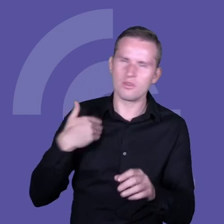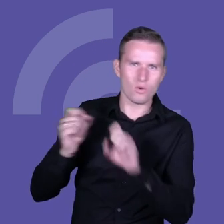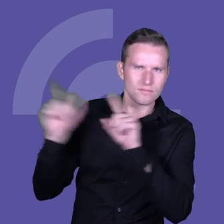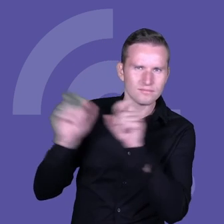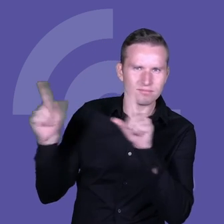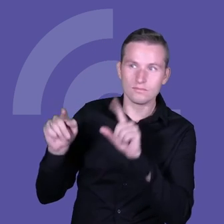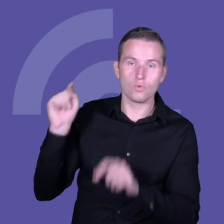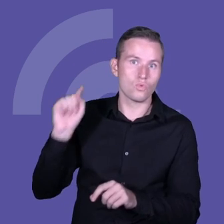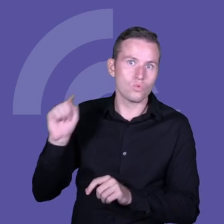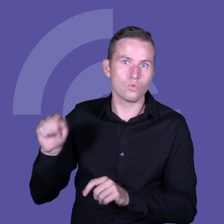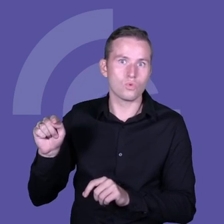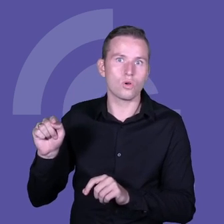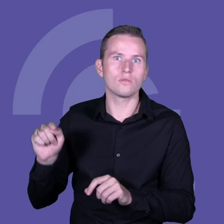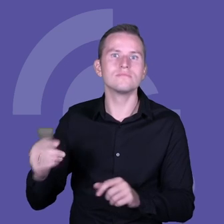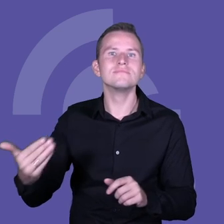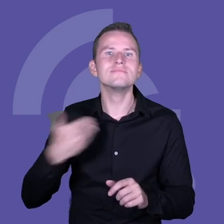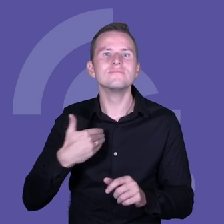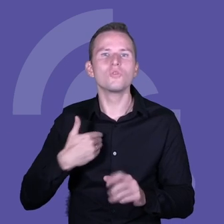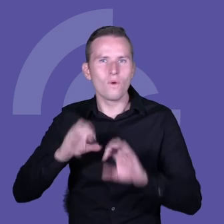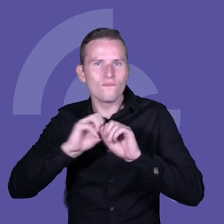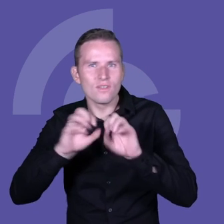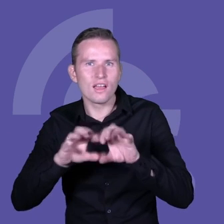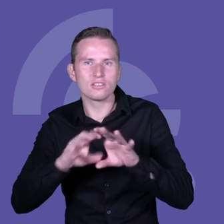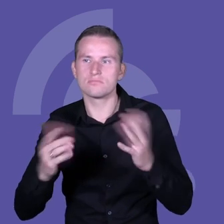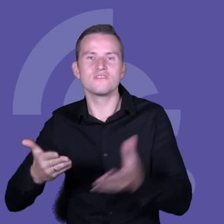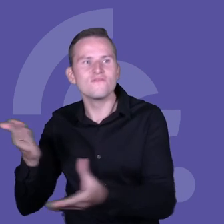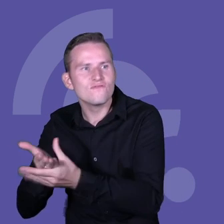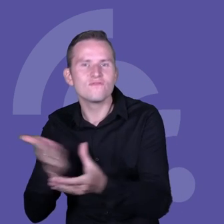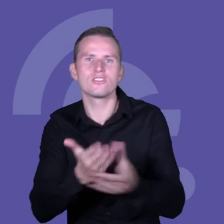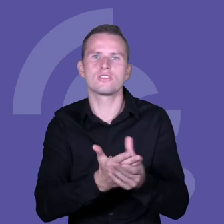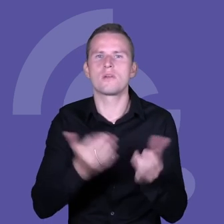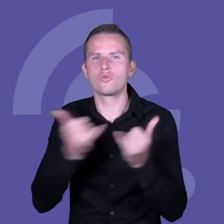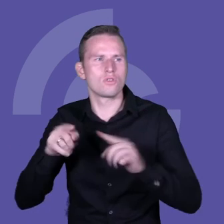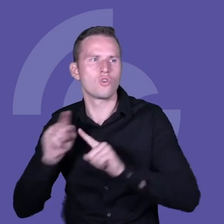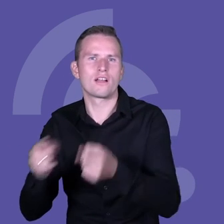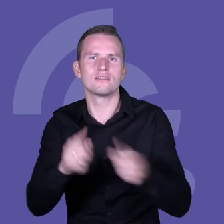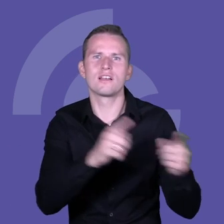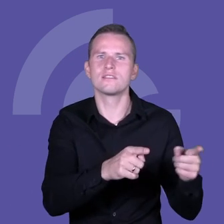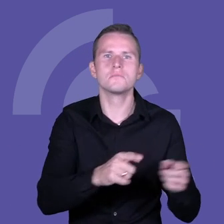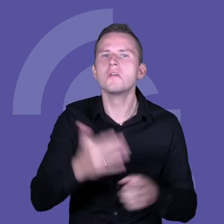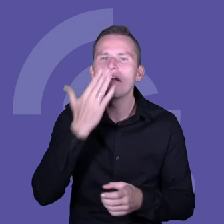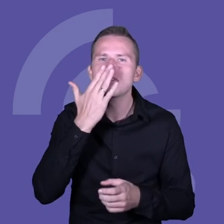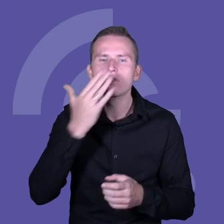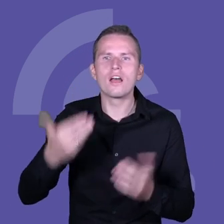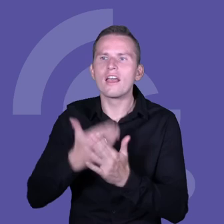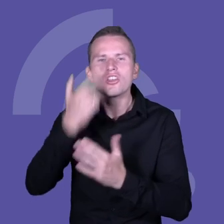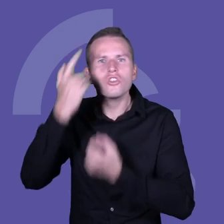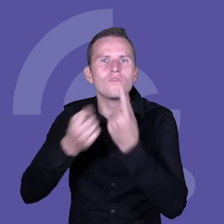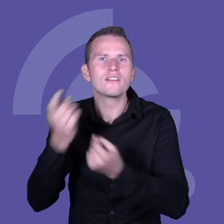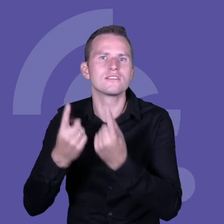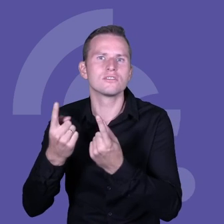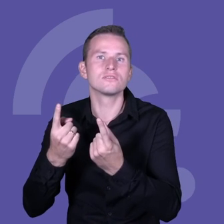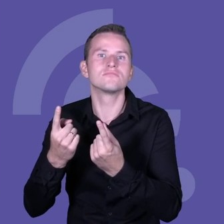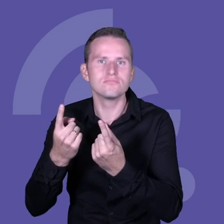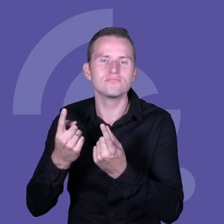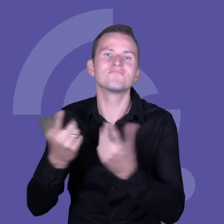zbieżne z tym, o czym mówi się o innowacjach, czy w firmach, czy w innych organizacjach. Czyli możemy być innowacyjni, bez